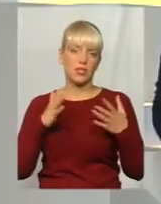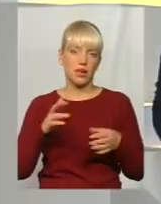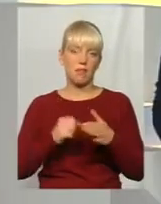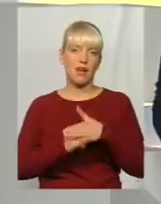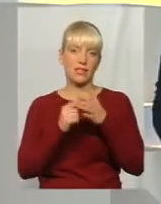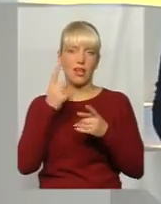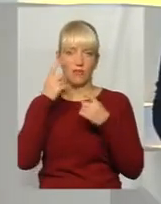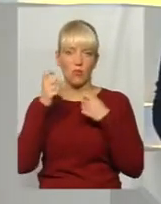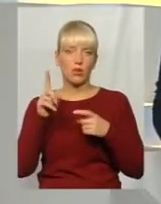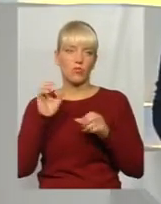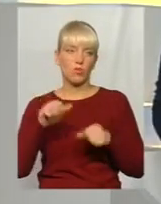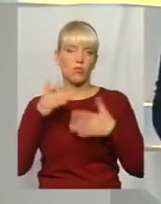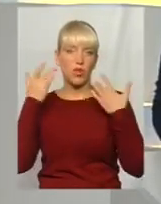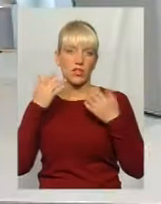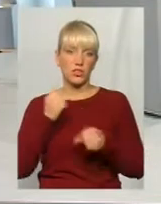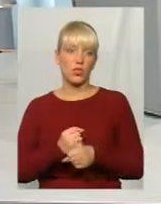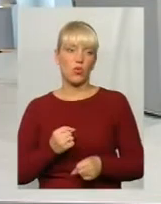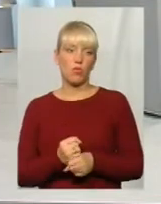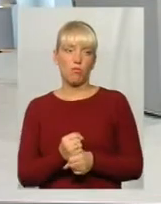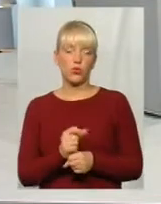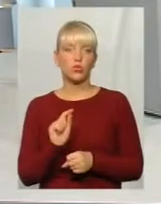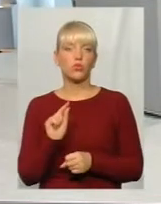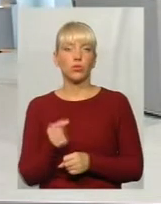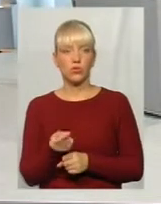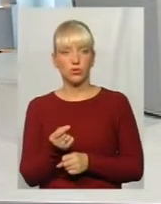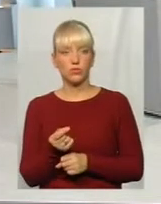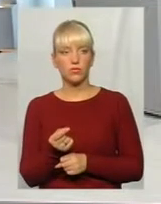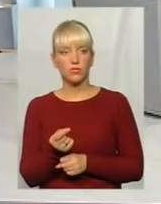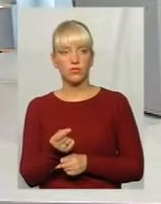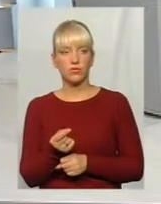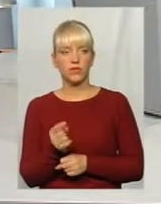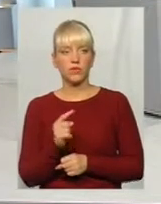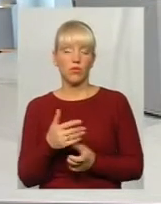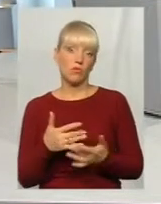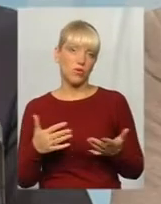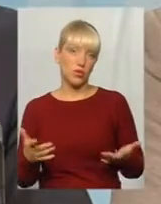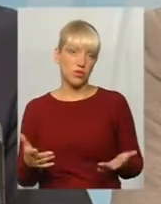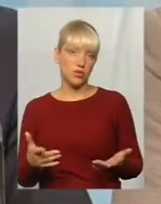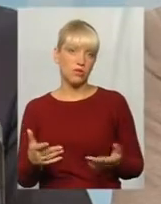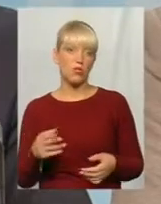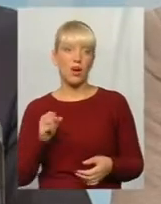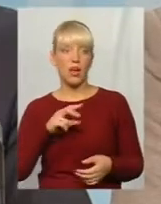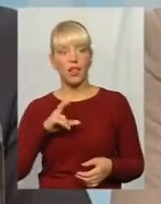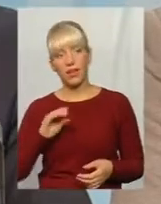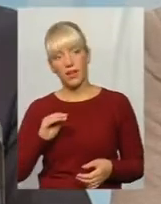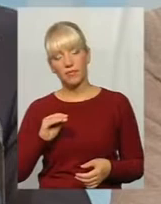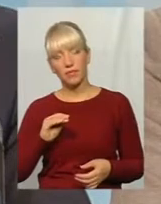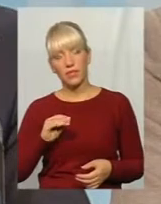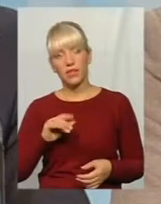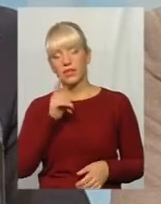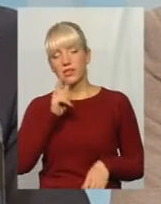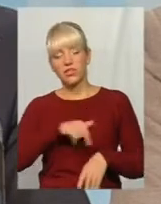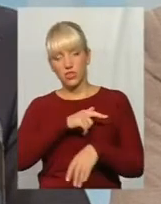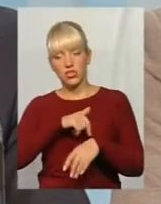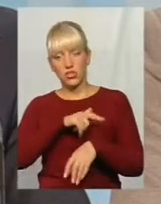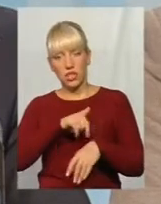якою можна полегшити роботу надалі. Тому по-різному, але все одно з часом